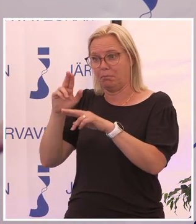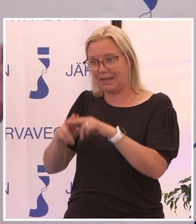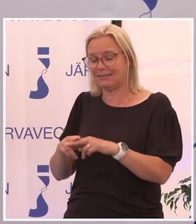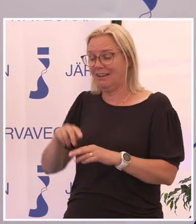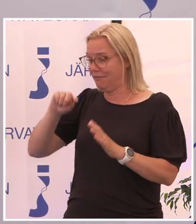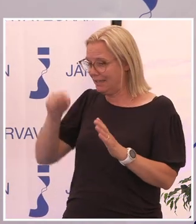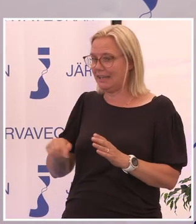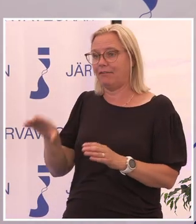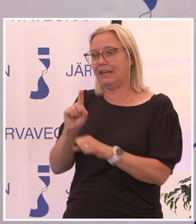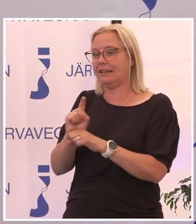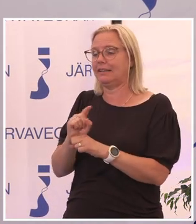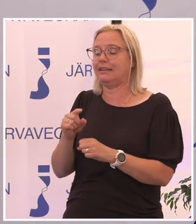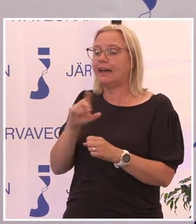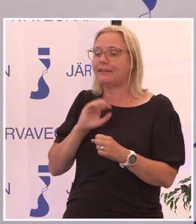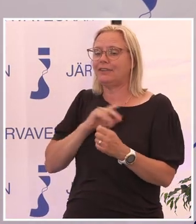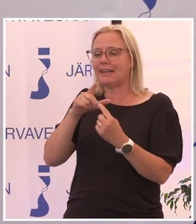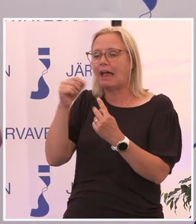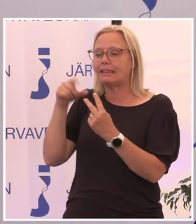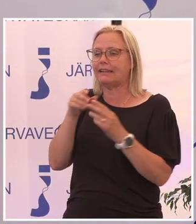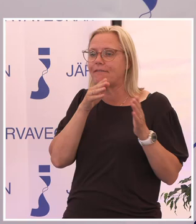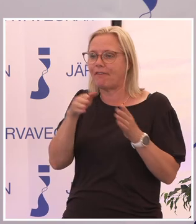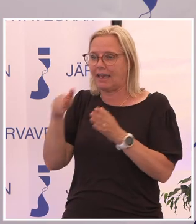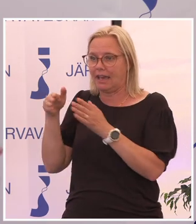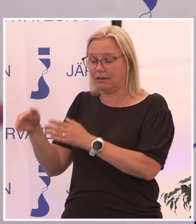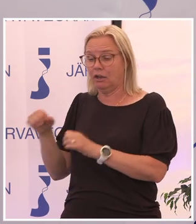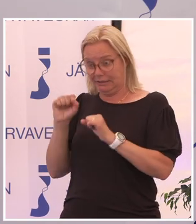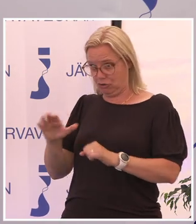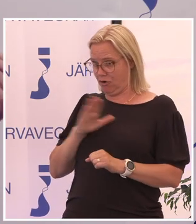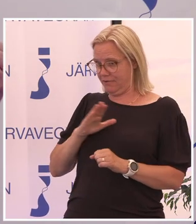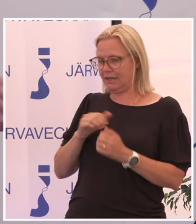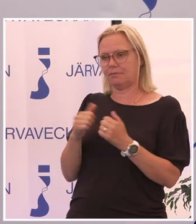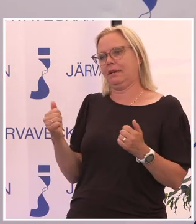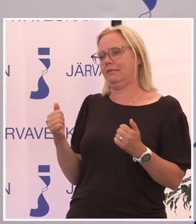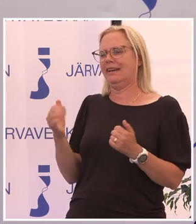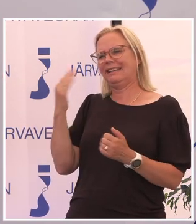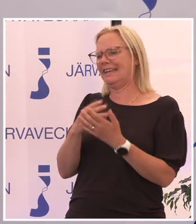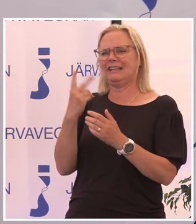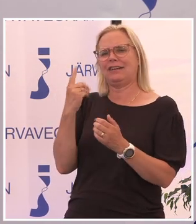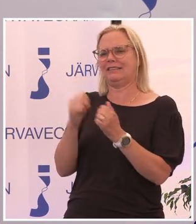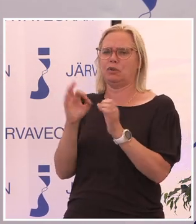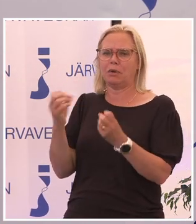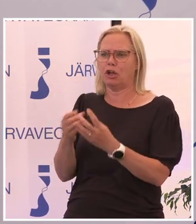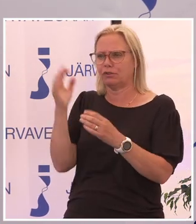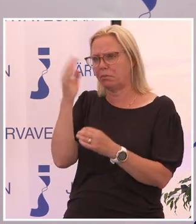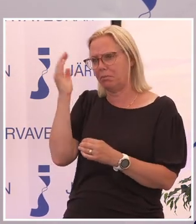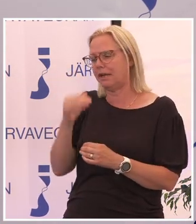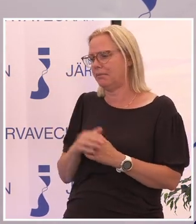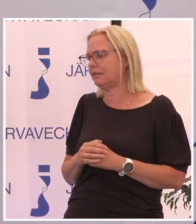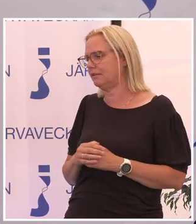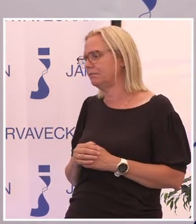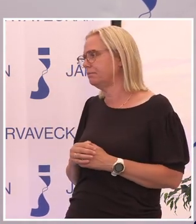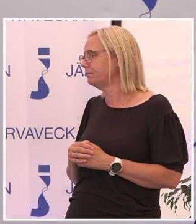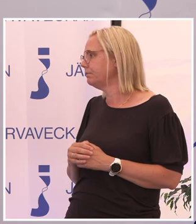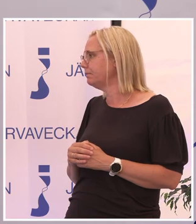ju hela tiden att du hittar alternativa vägar. Och det ska ju finnas, men det kan ju inte vara ett sätt att lösa problemet som grund, tänker jag.